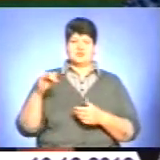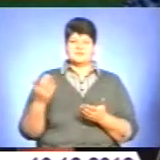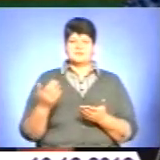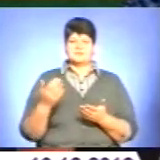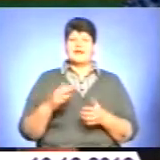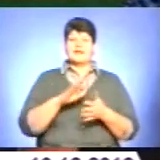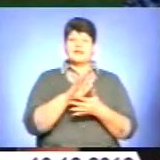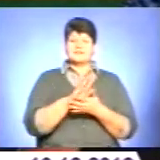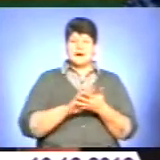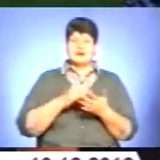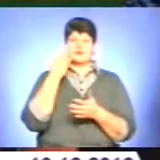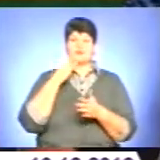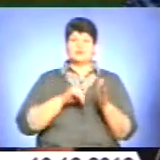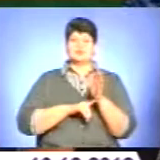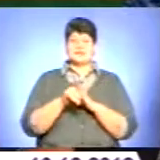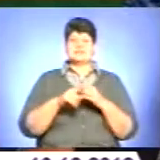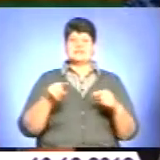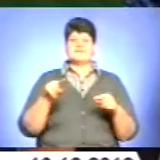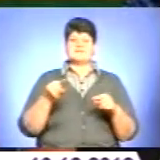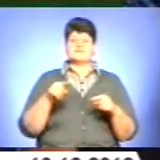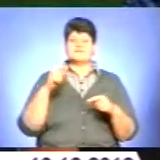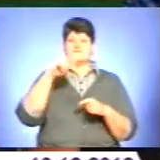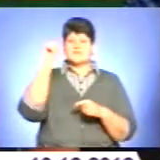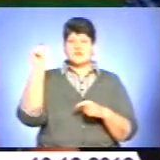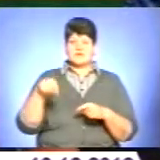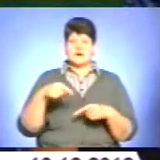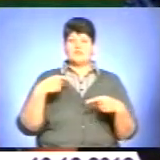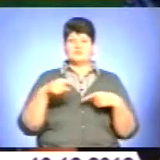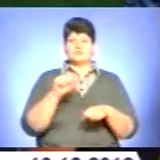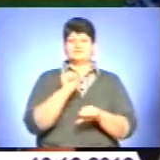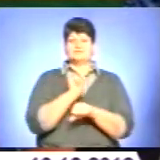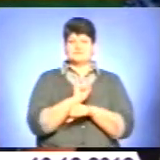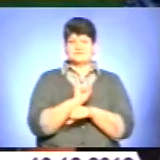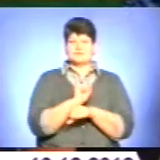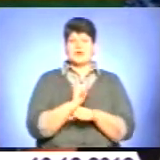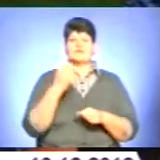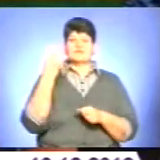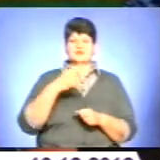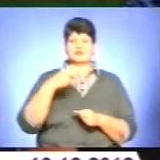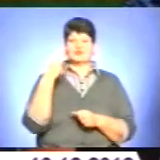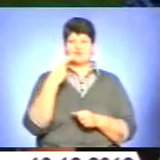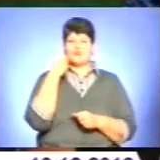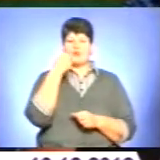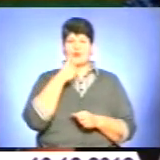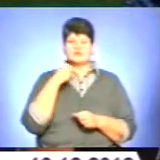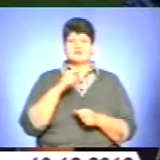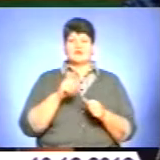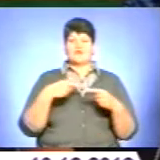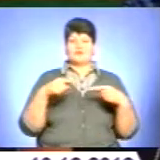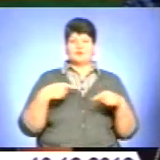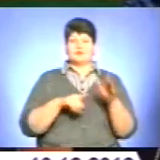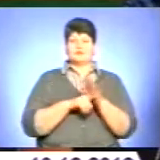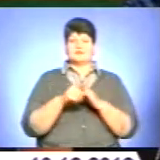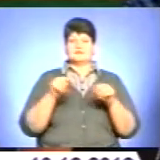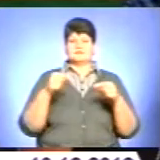коли почалася війна, футбол тимчасово замерна, один практично рік, а вже з 42-го року футбол почав відроджуватися.